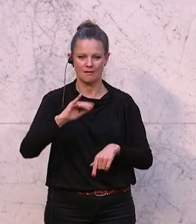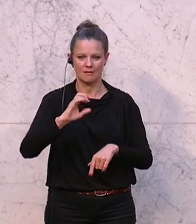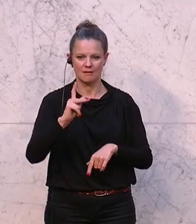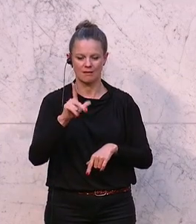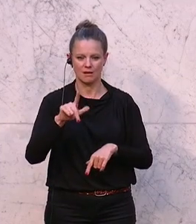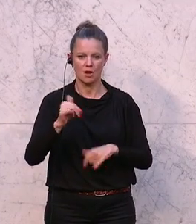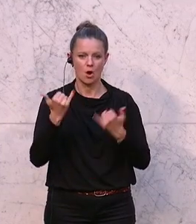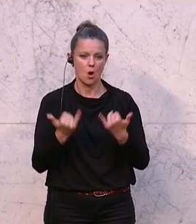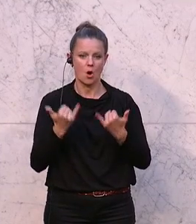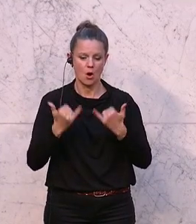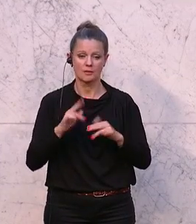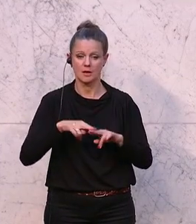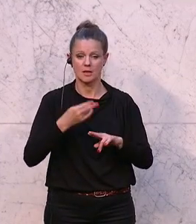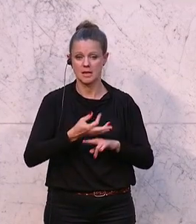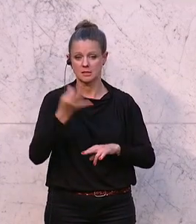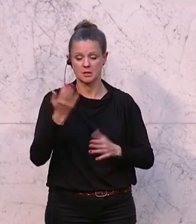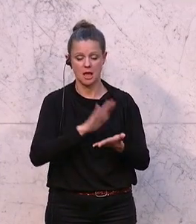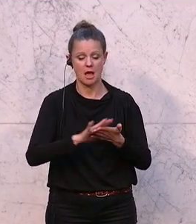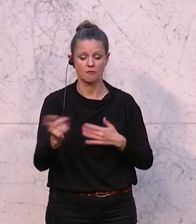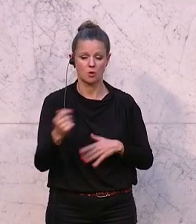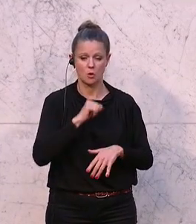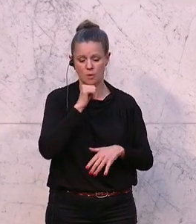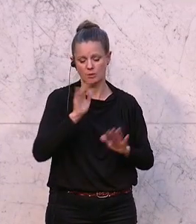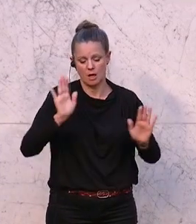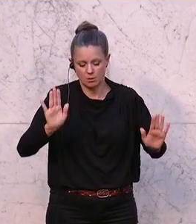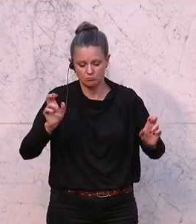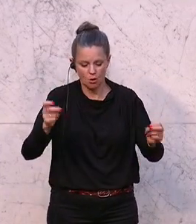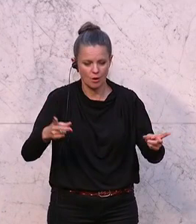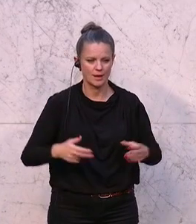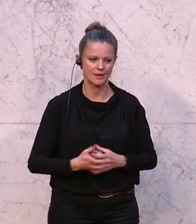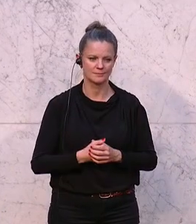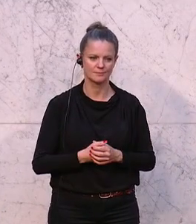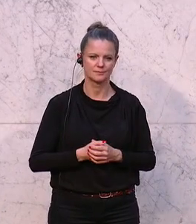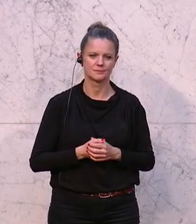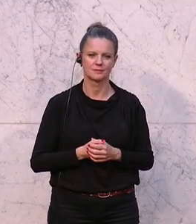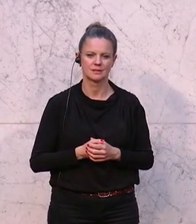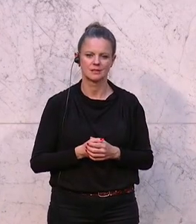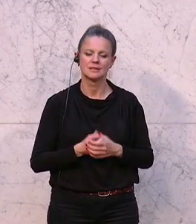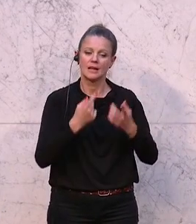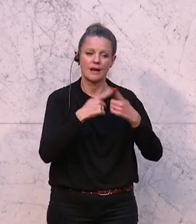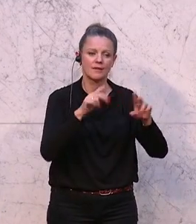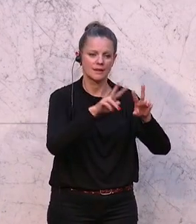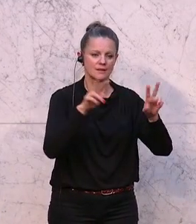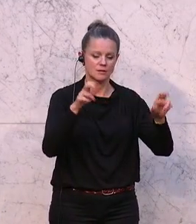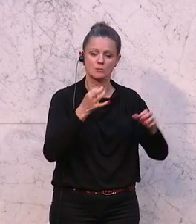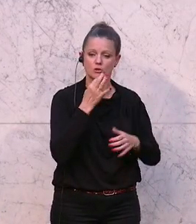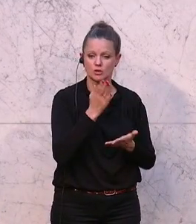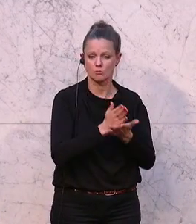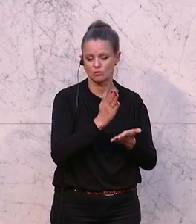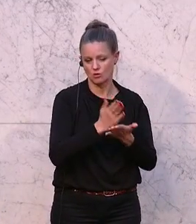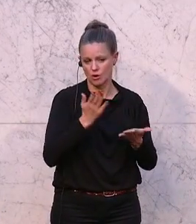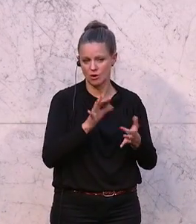einfach die Sitzung spritzt, aber das nur nebenbei bemerkt. Kommen wir wieder zurück zum eigentlichen Thema. Und es stimmt schon, dass es